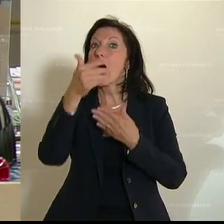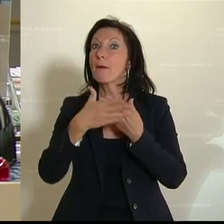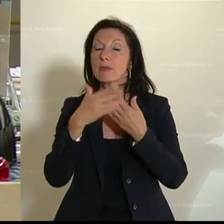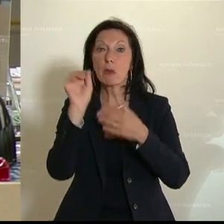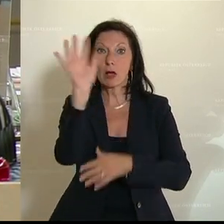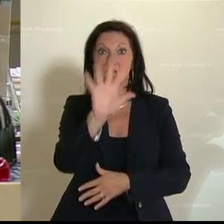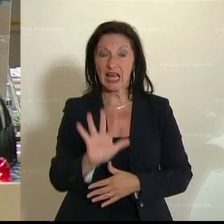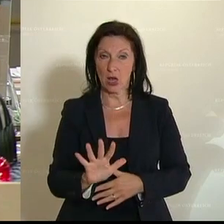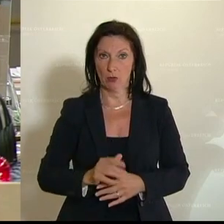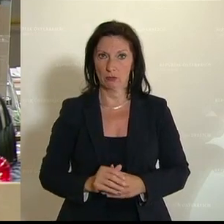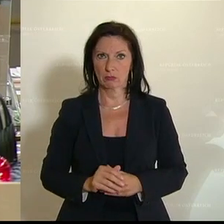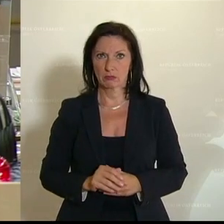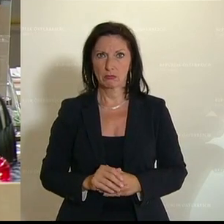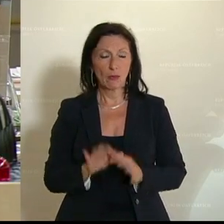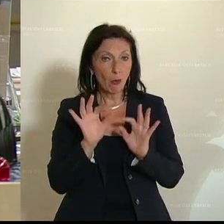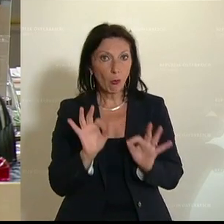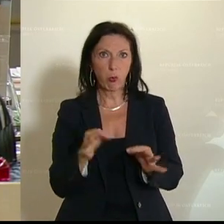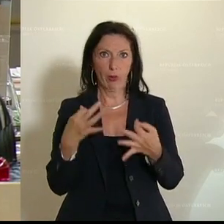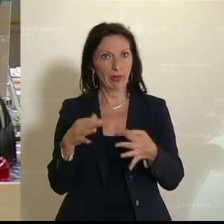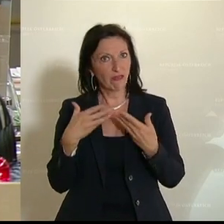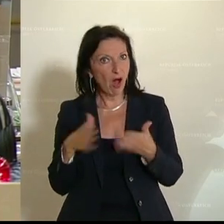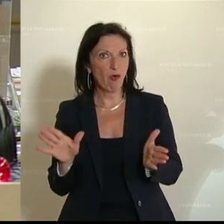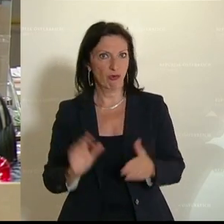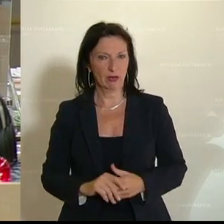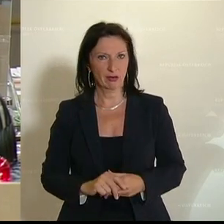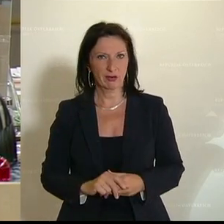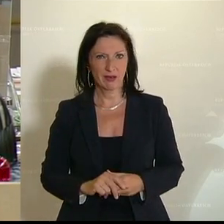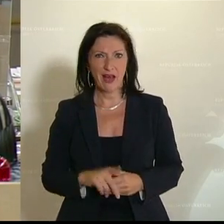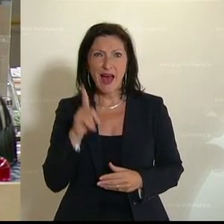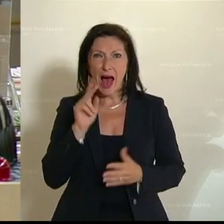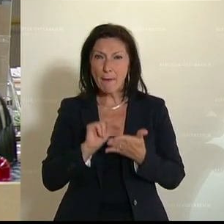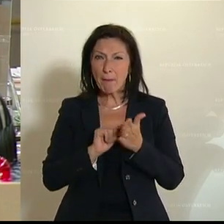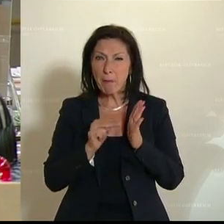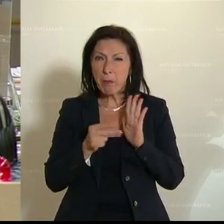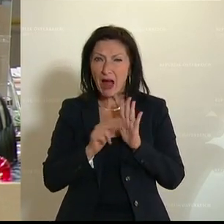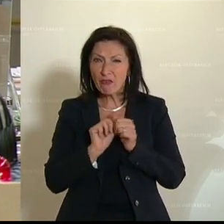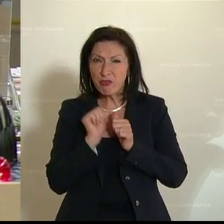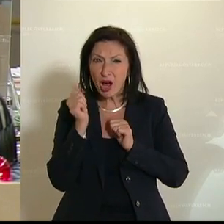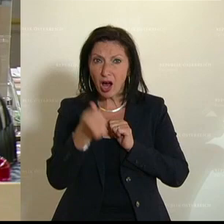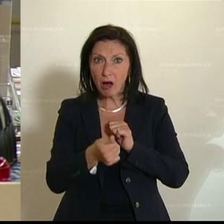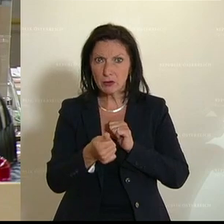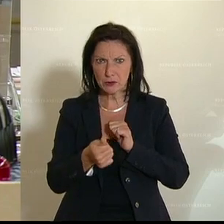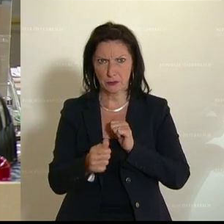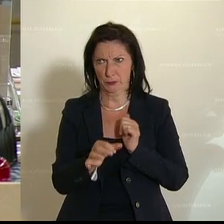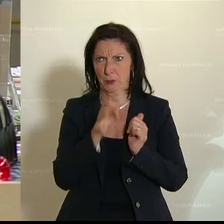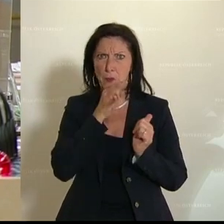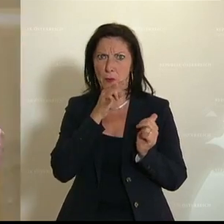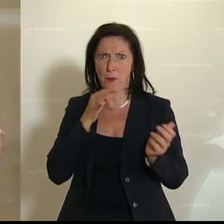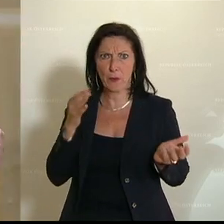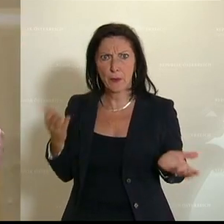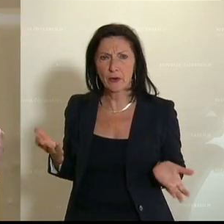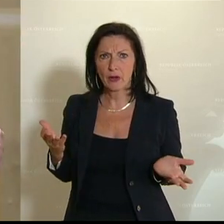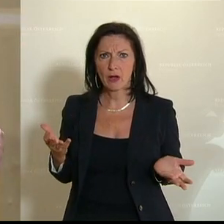Kinos. Es ist ja grundsätzlich gut, dass die jetzt aufsperren dürfen. Aber mit Planbarkeit hat das nichts zu tun gehabt. Was ist mit den